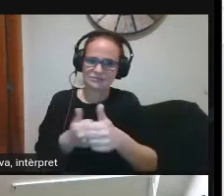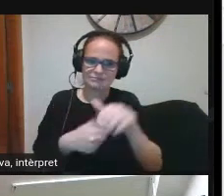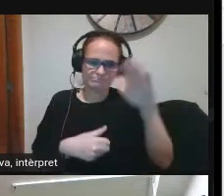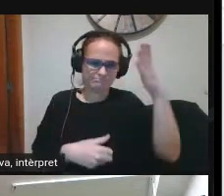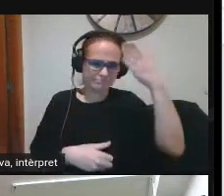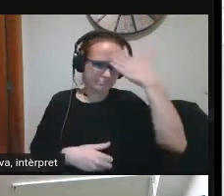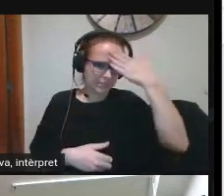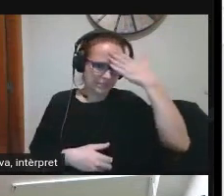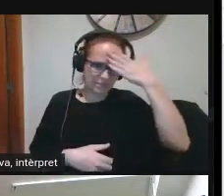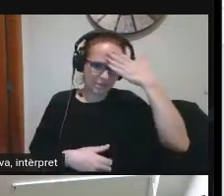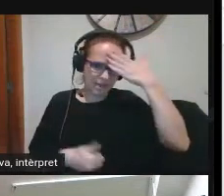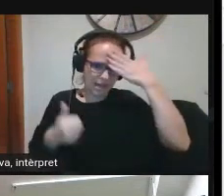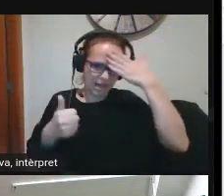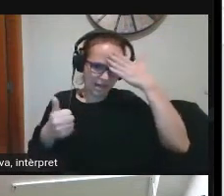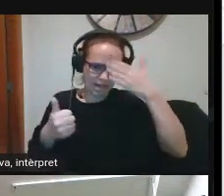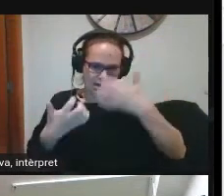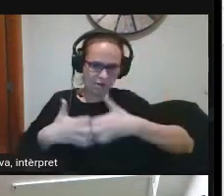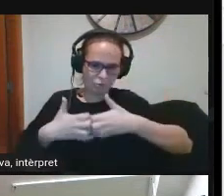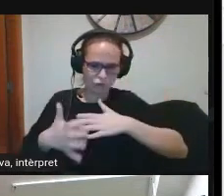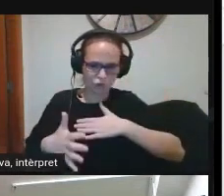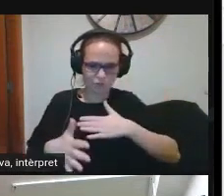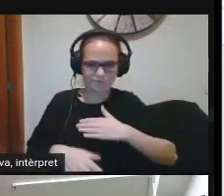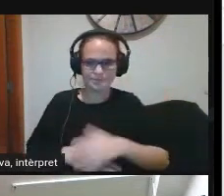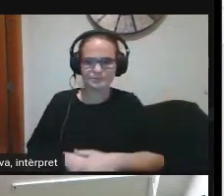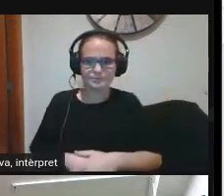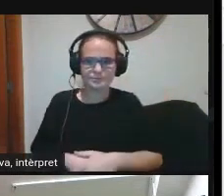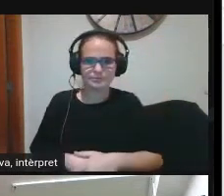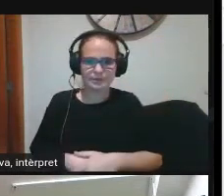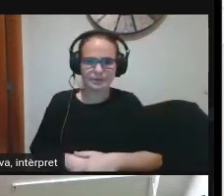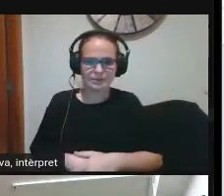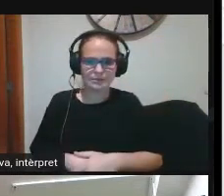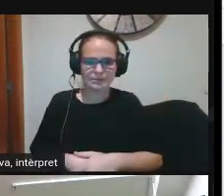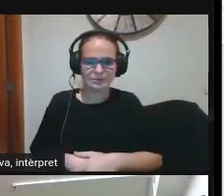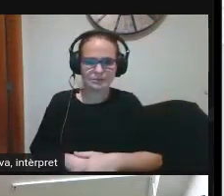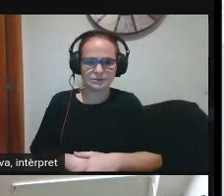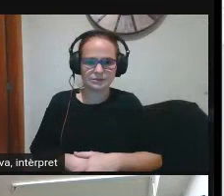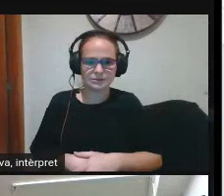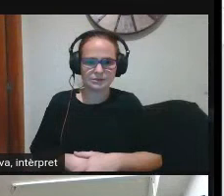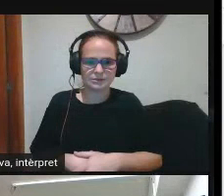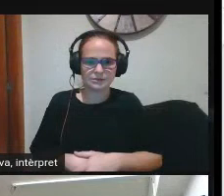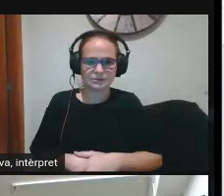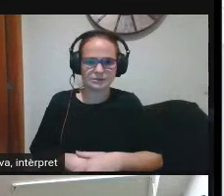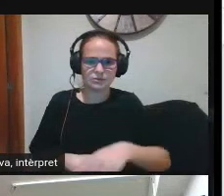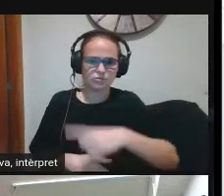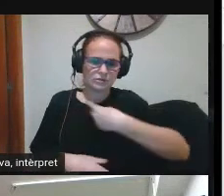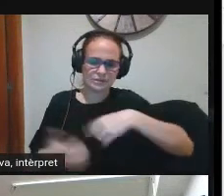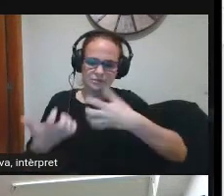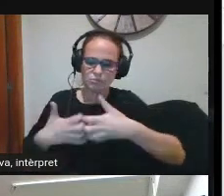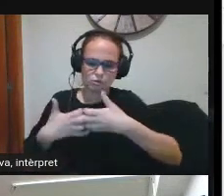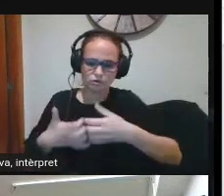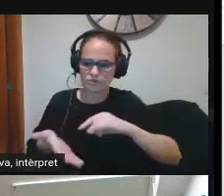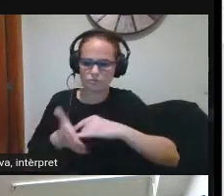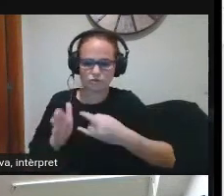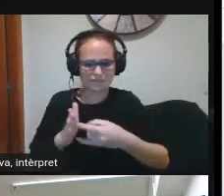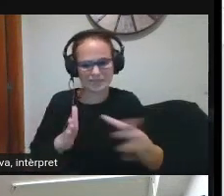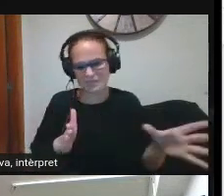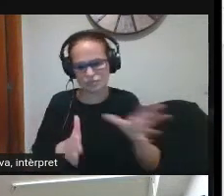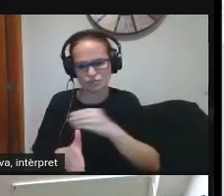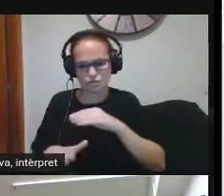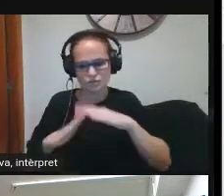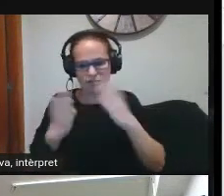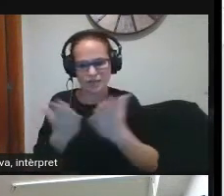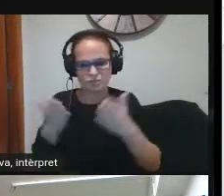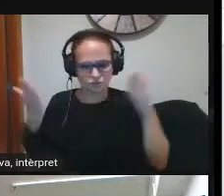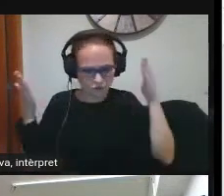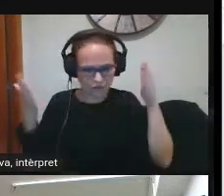el nostre motor no és el voltant de la qual doncs tots els projectes de l'escola